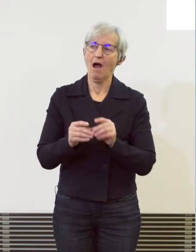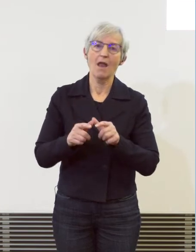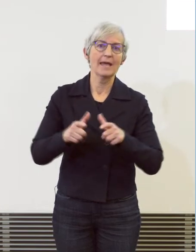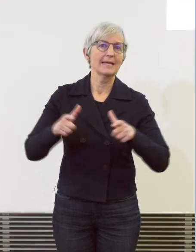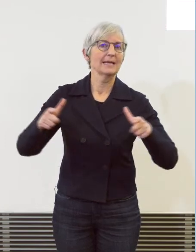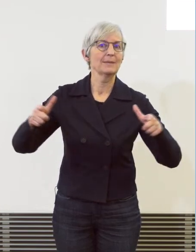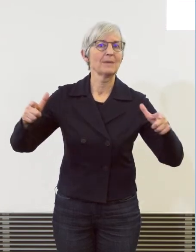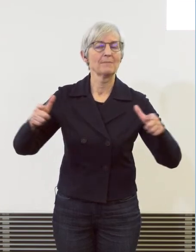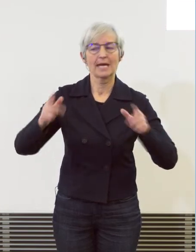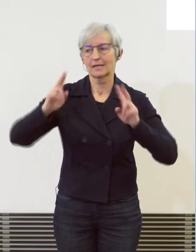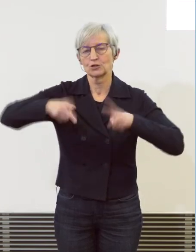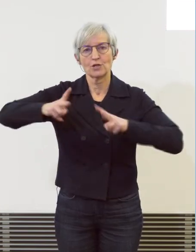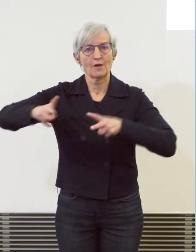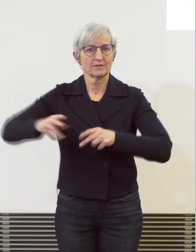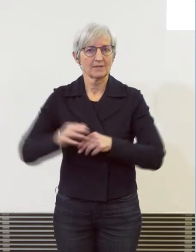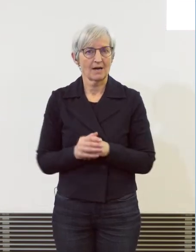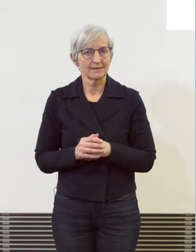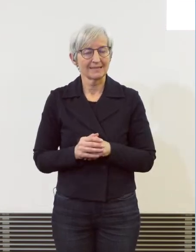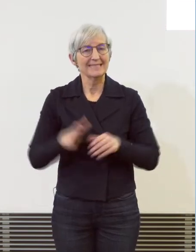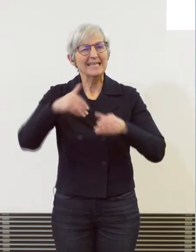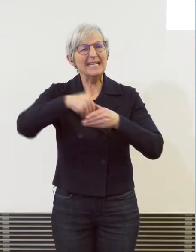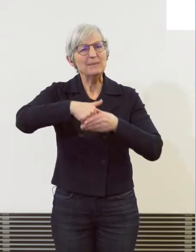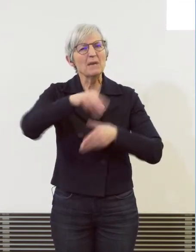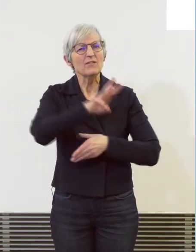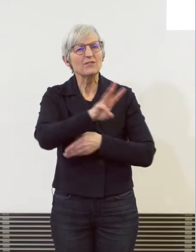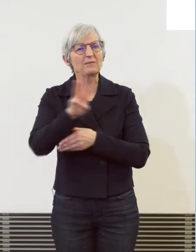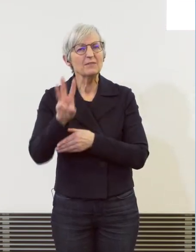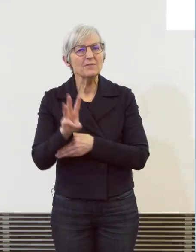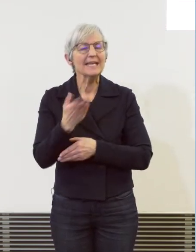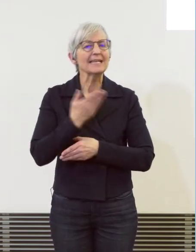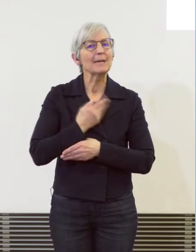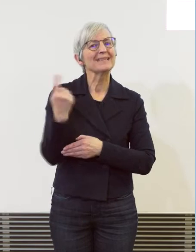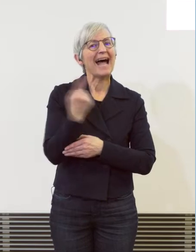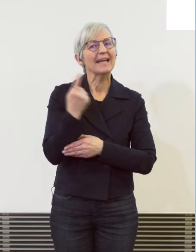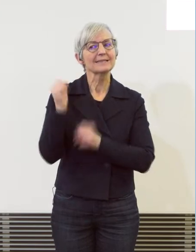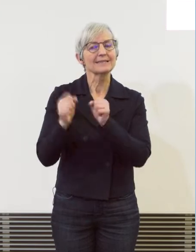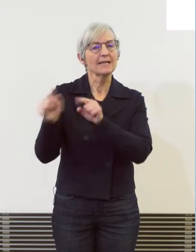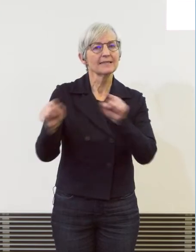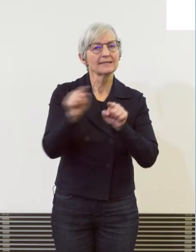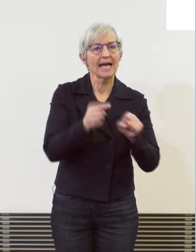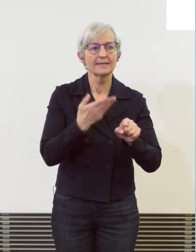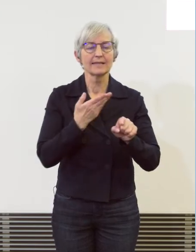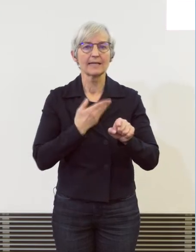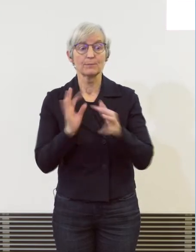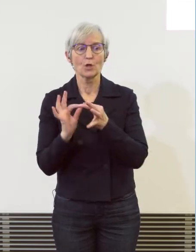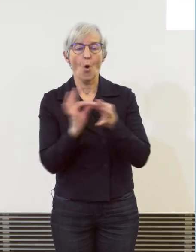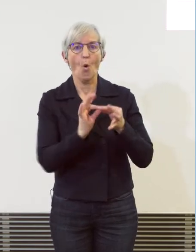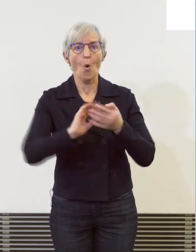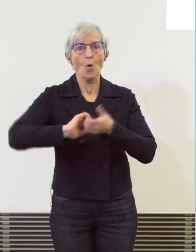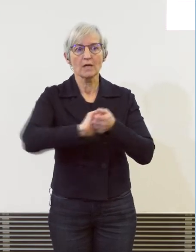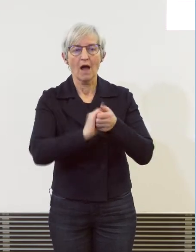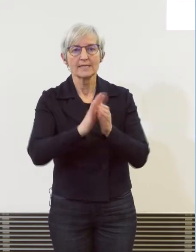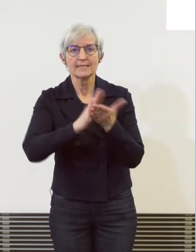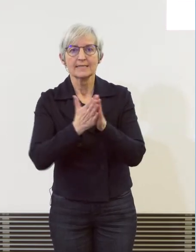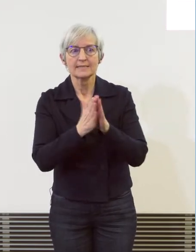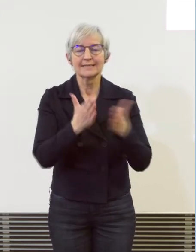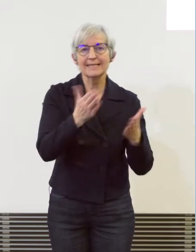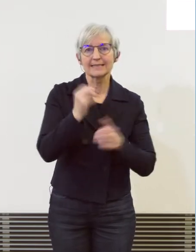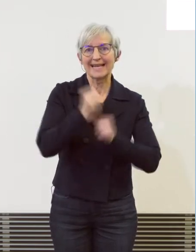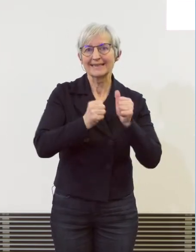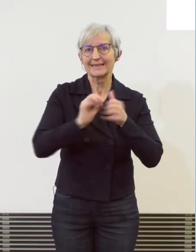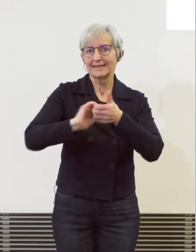dass im Netz sowohl Einzeltäter aber natürlich auch organisierte und arbeitsteilig agierende Täternetzwerch